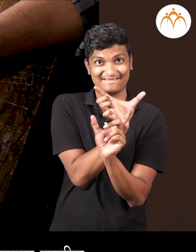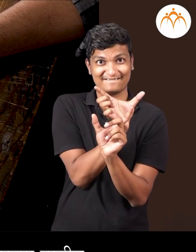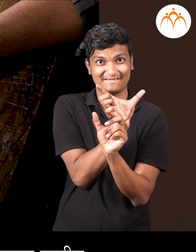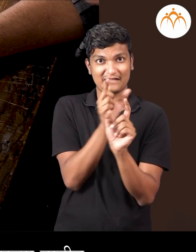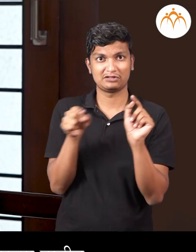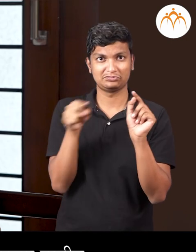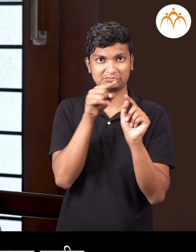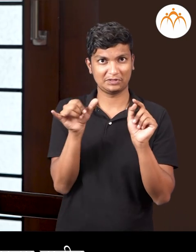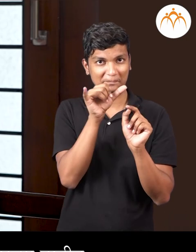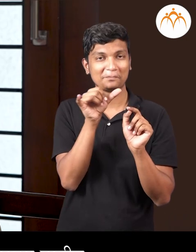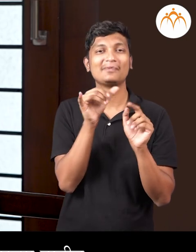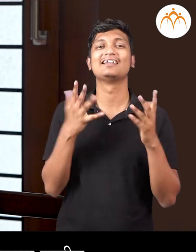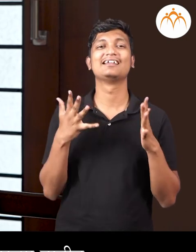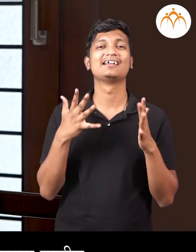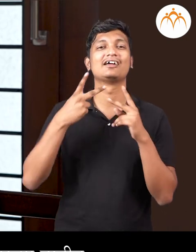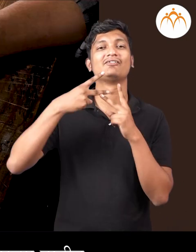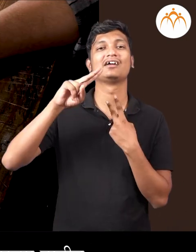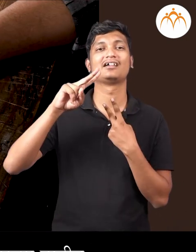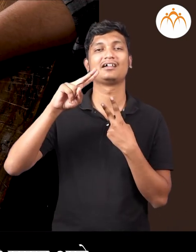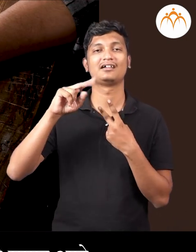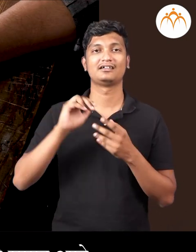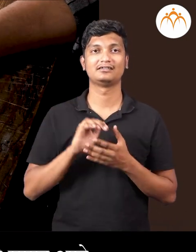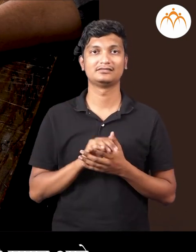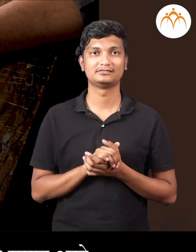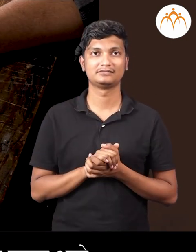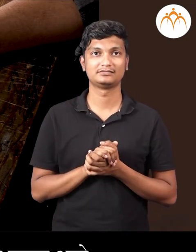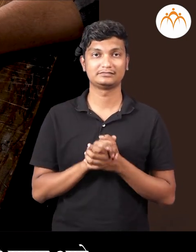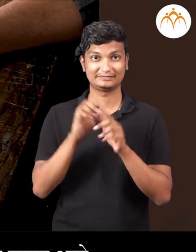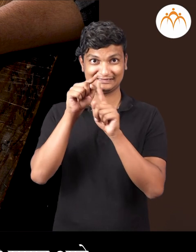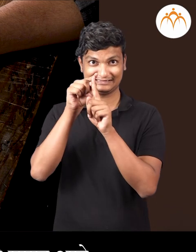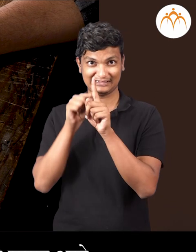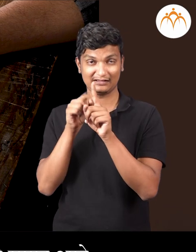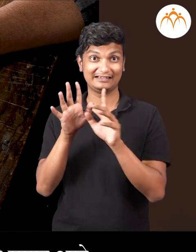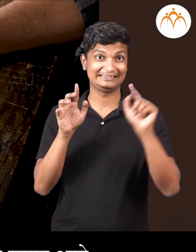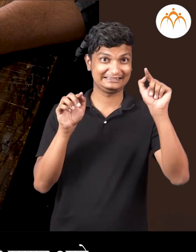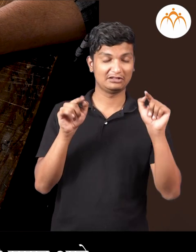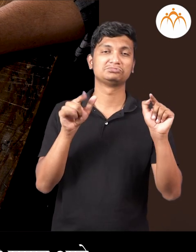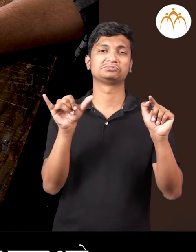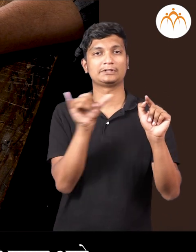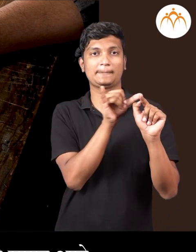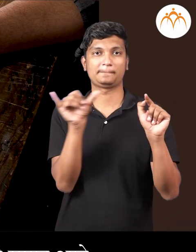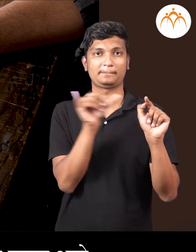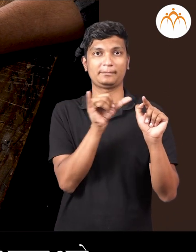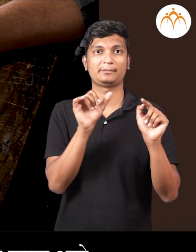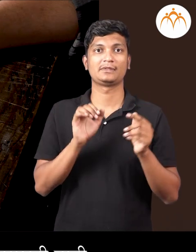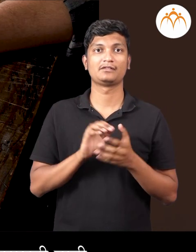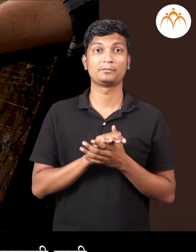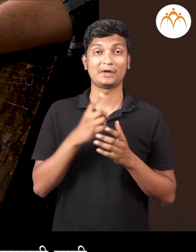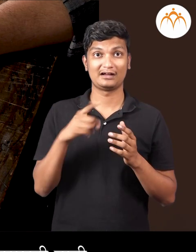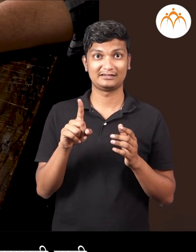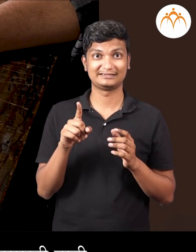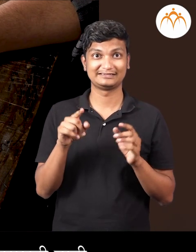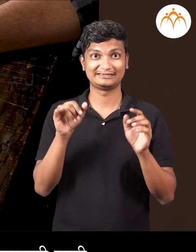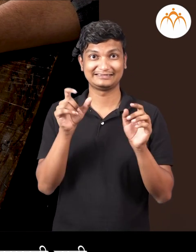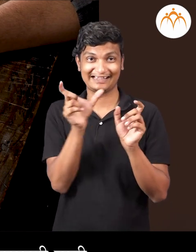बाजू सारख्या ना हित, एक मेकान समोर चा बाजून ची लामबी समा ना है, पन